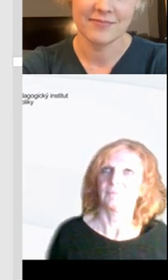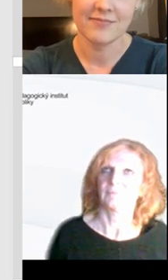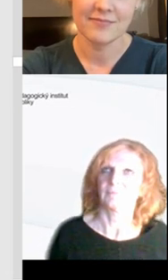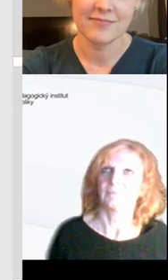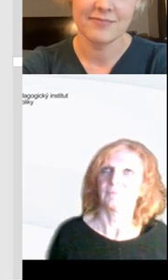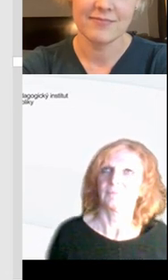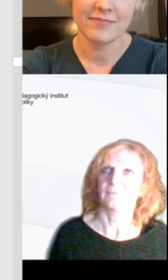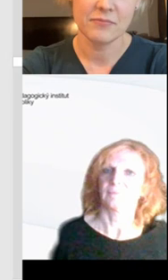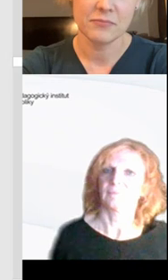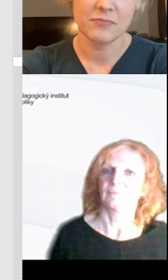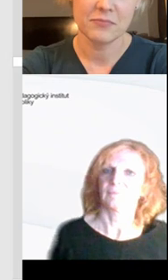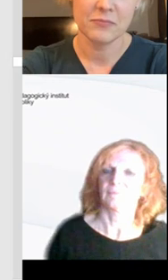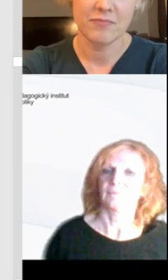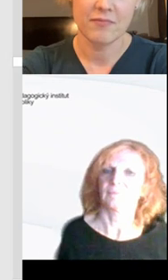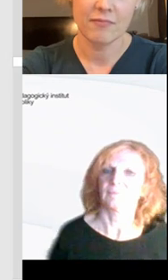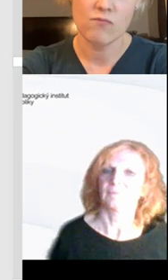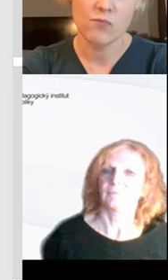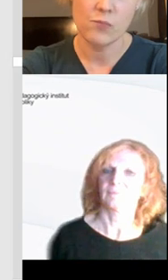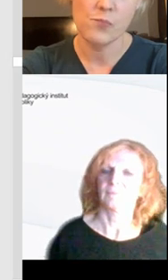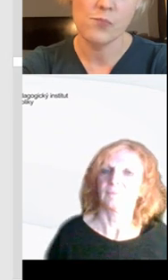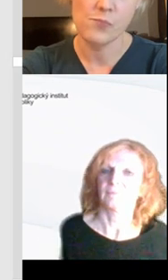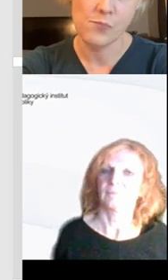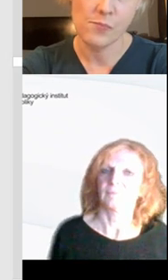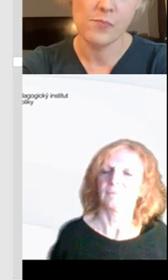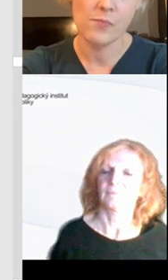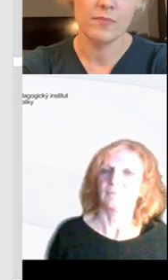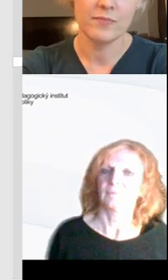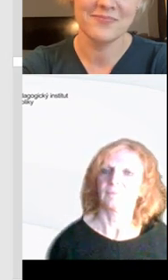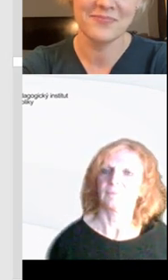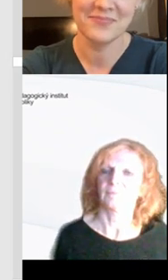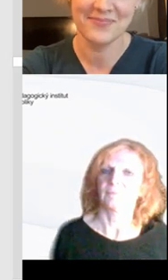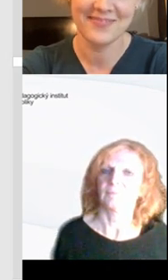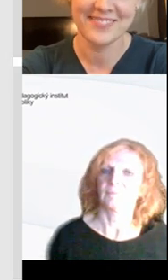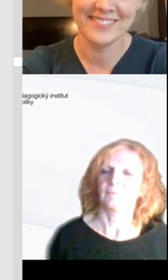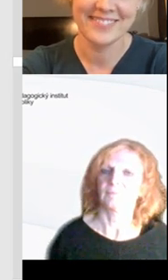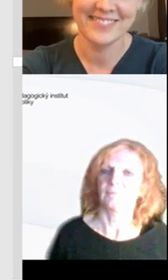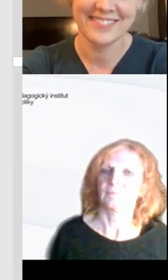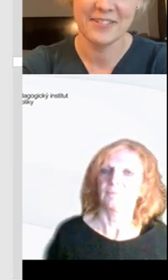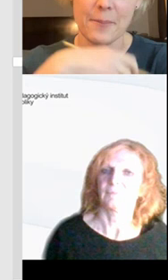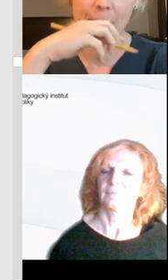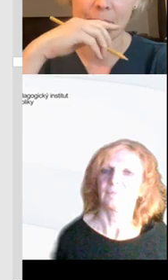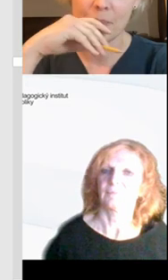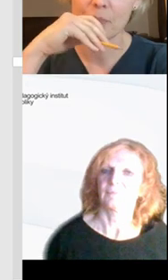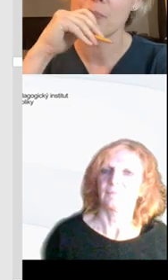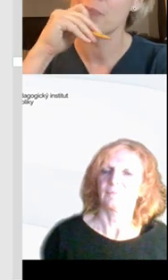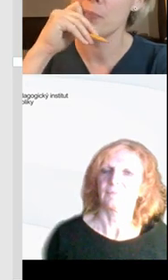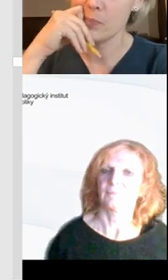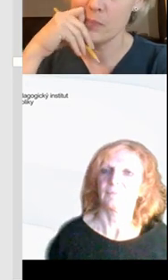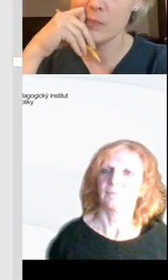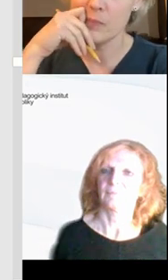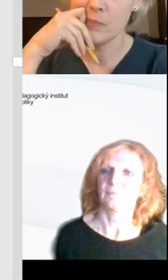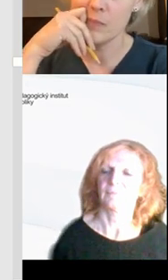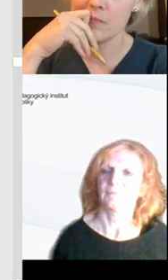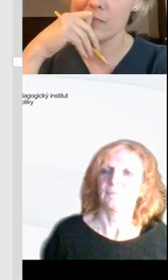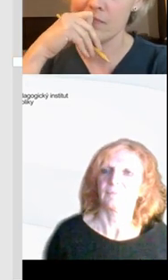A teďko jsme ve fázi, že my toho máme strašně moc. My jsme udělali, že jsme rozstříhali vlastně výstupy jednotlivých předmětů.